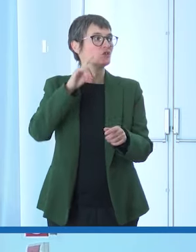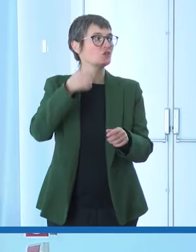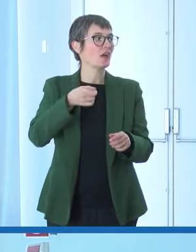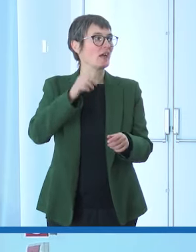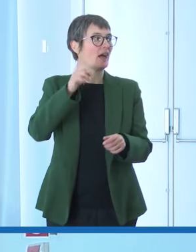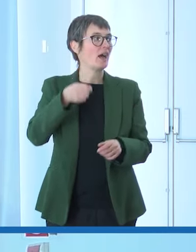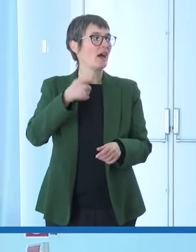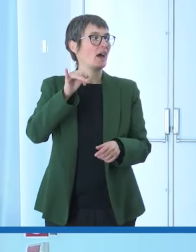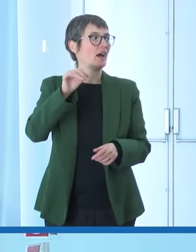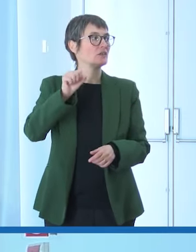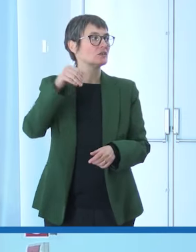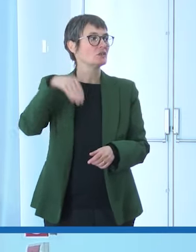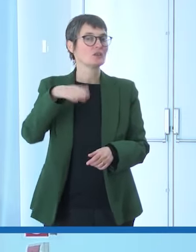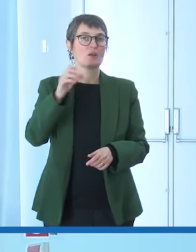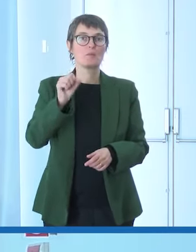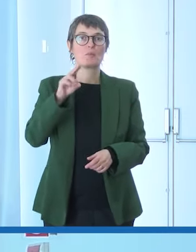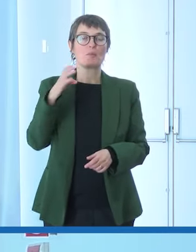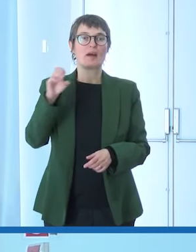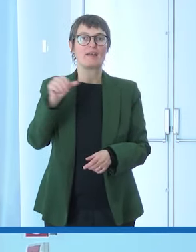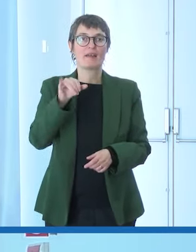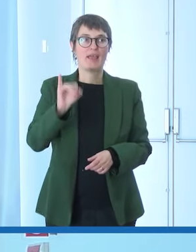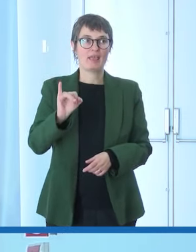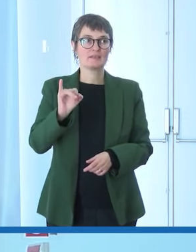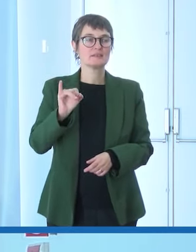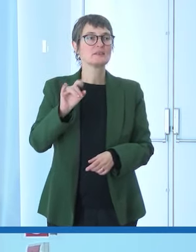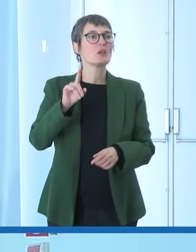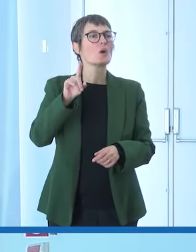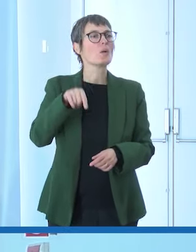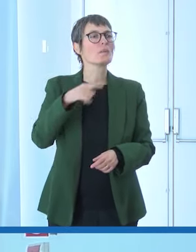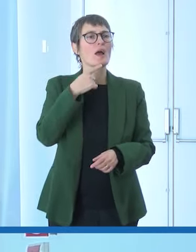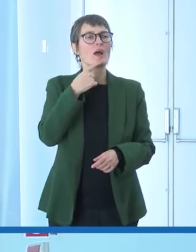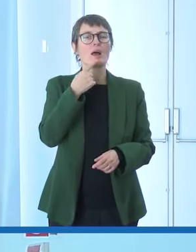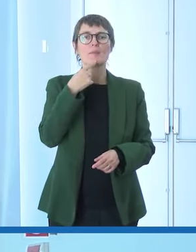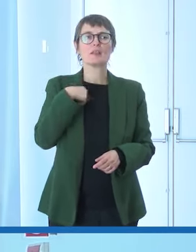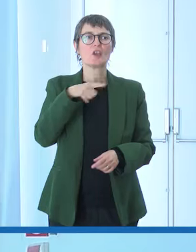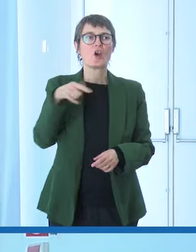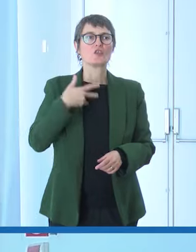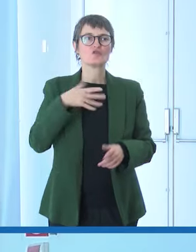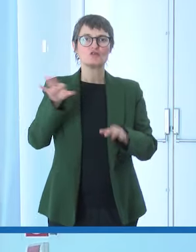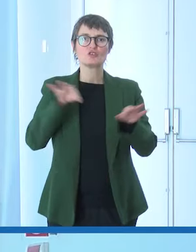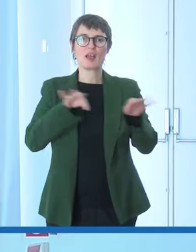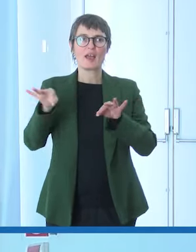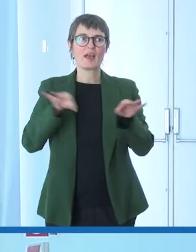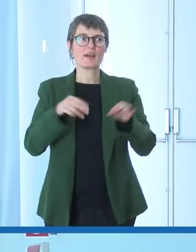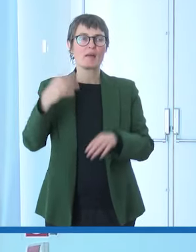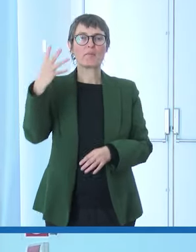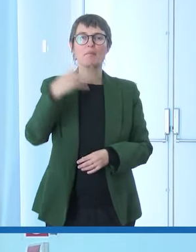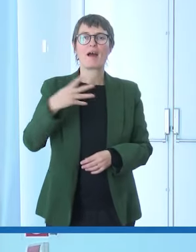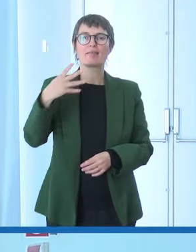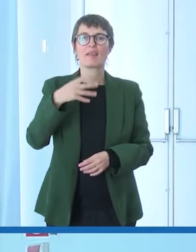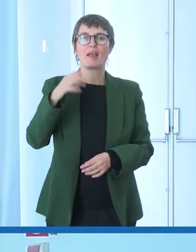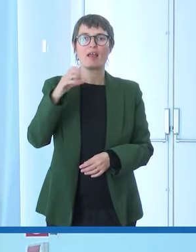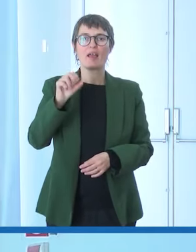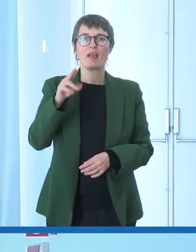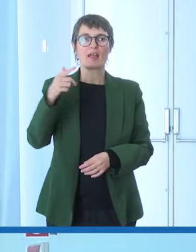e mi dicono che sono presenti in sala anche il regista Matteo Carta e